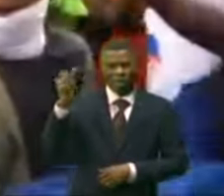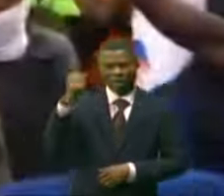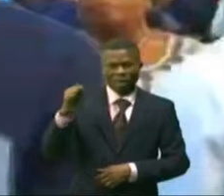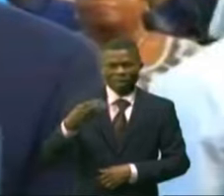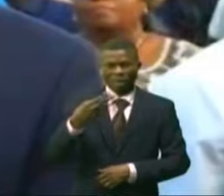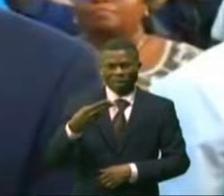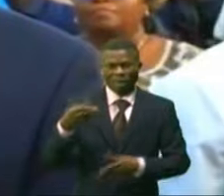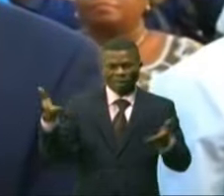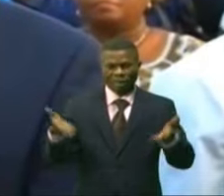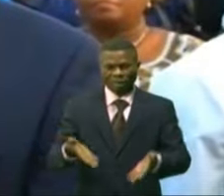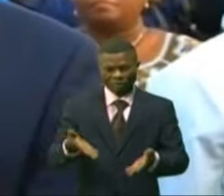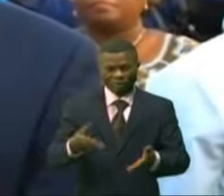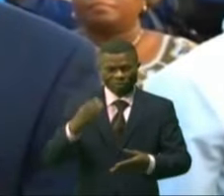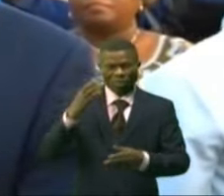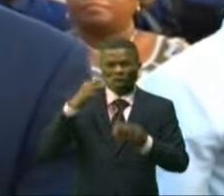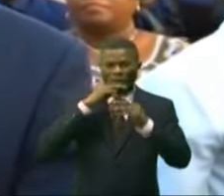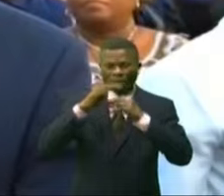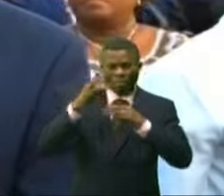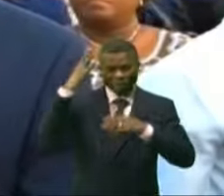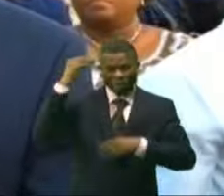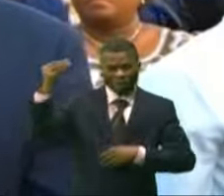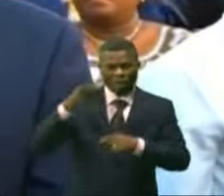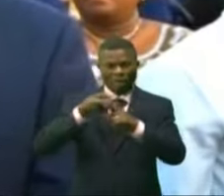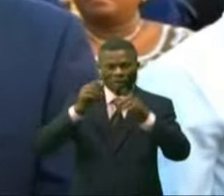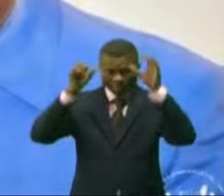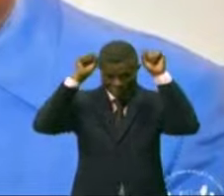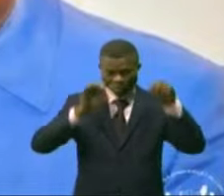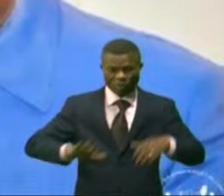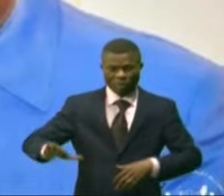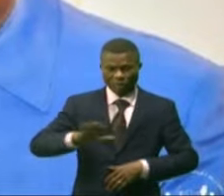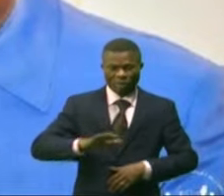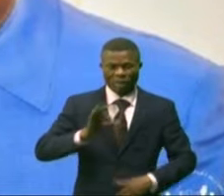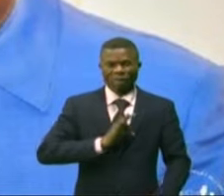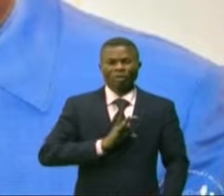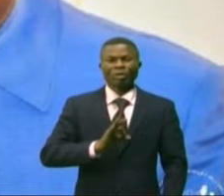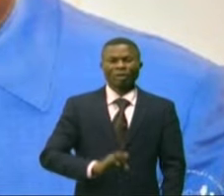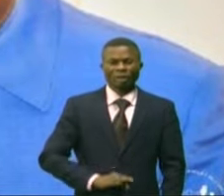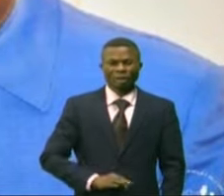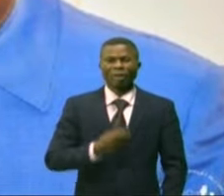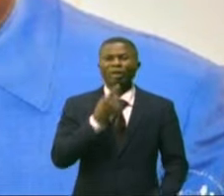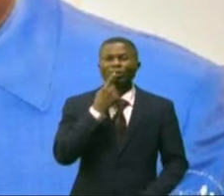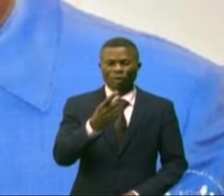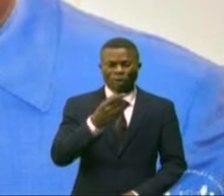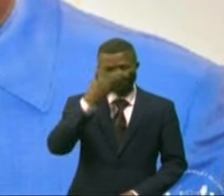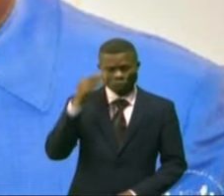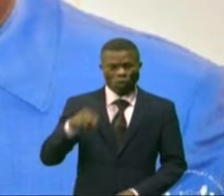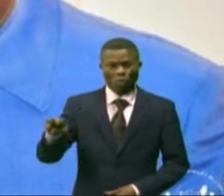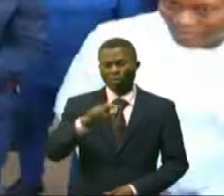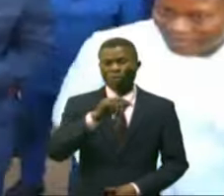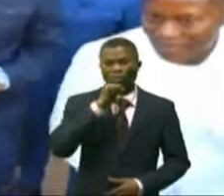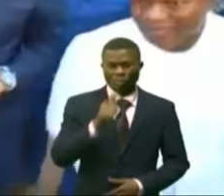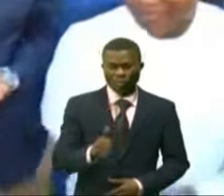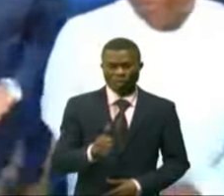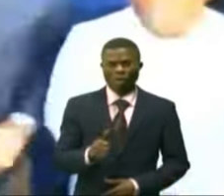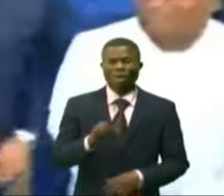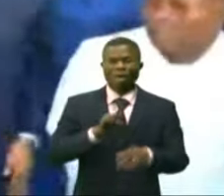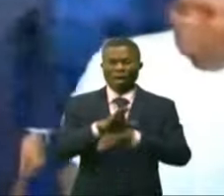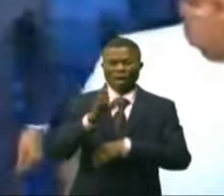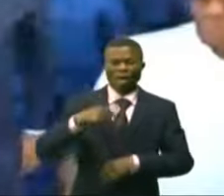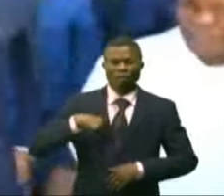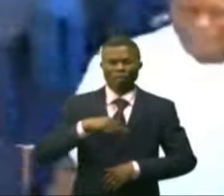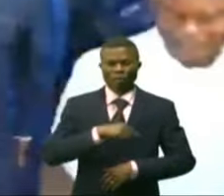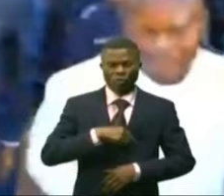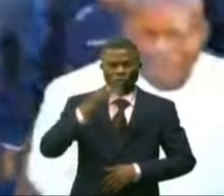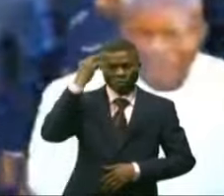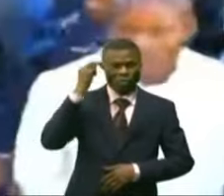central. Un message d'espoir de la part du président de la République, Félix-Antoine Tsekedi, qui n'a pas oublié les Haut-Touéle, nous dépêchait les ministres des